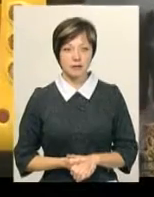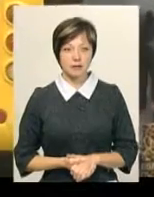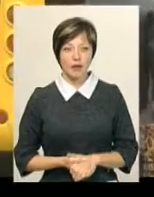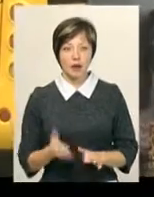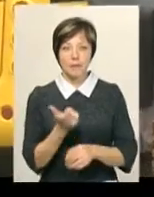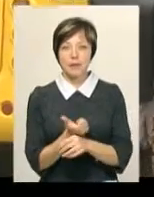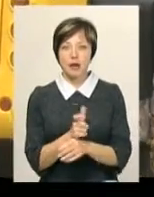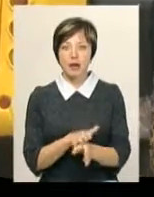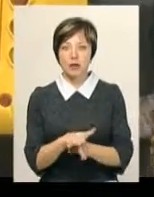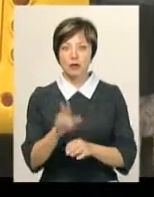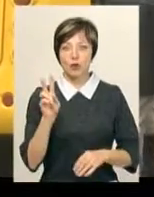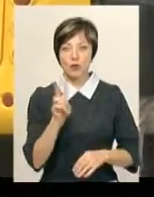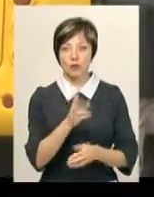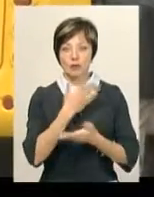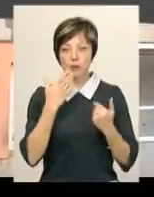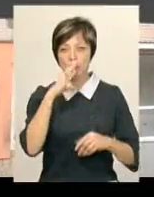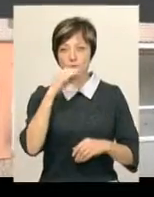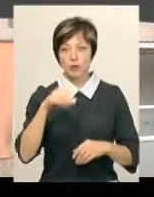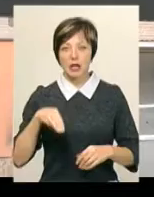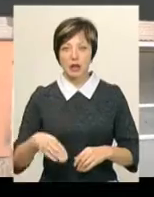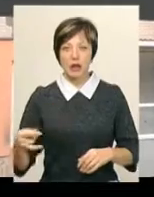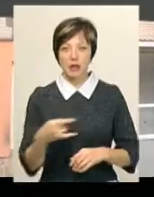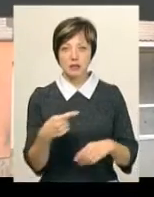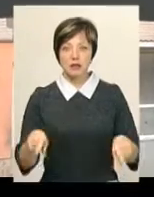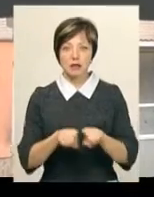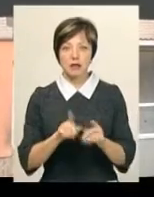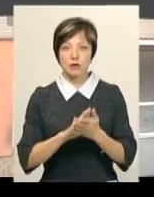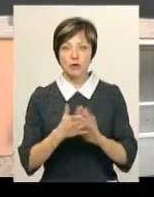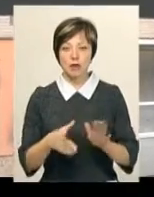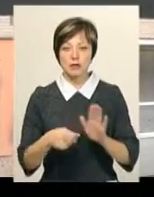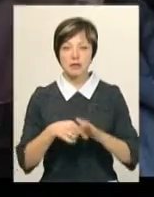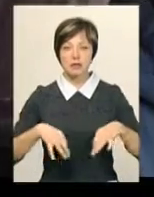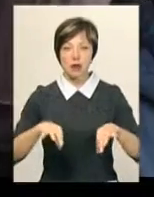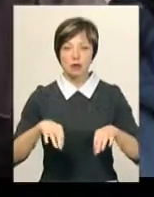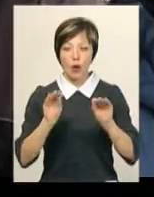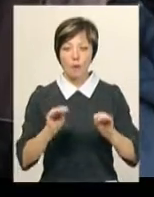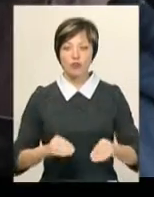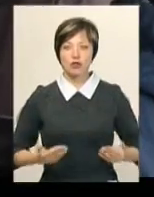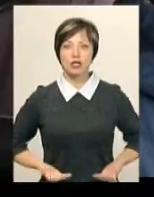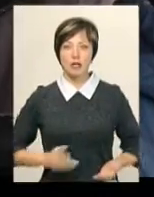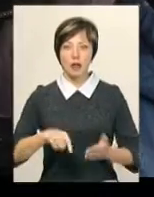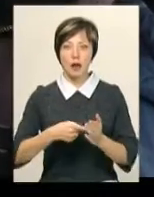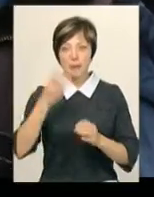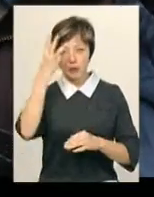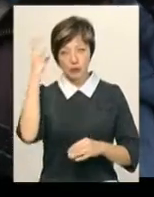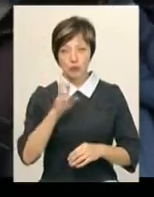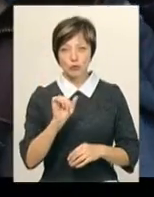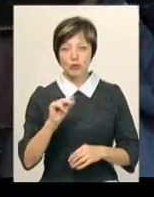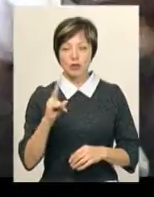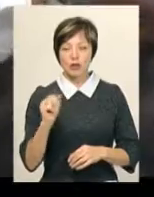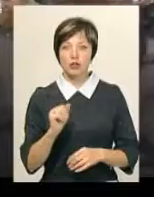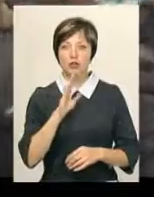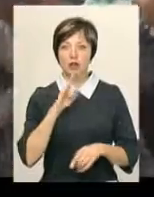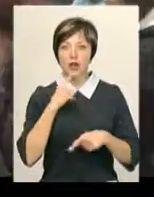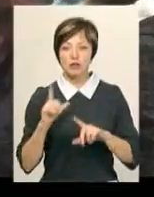Переповнені тролейбуси та відсутність маршрутних таксі. Так ситуацію з транспортом описує жителька Хмельницького Галина Бучна. Жінка каже,